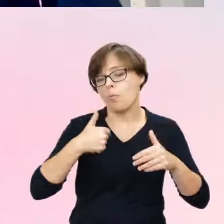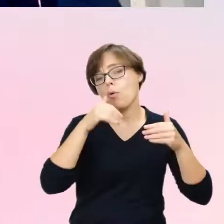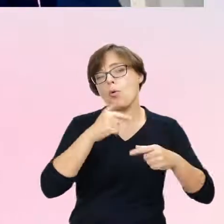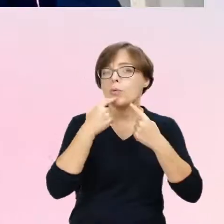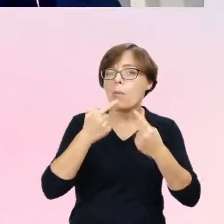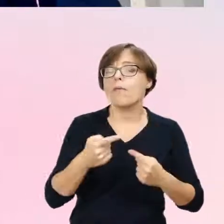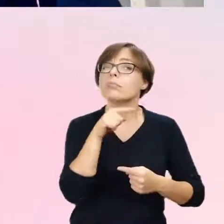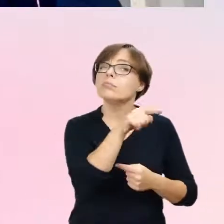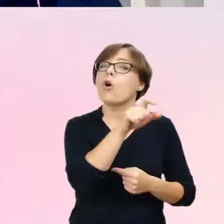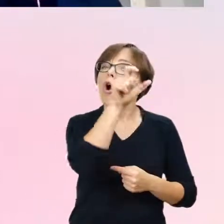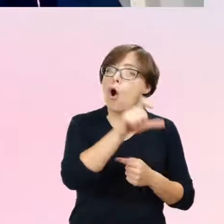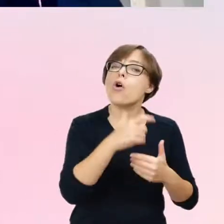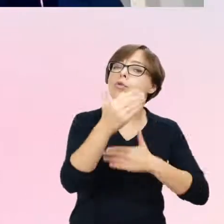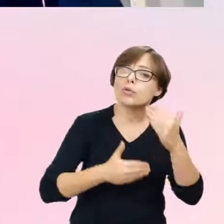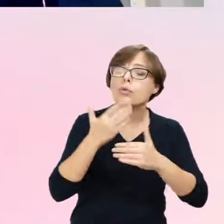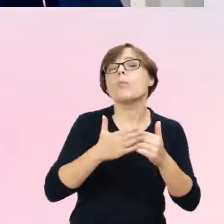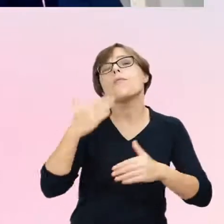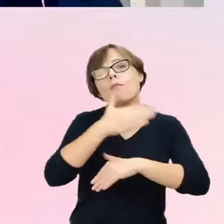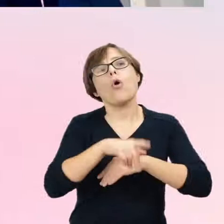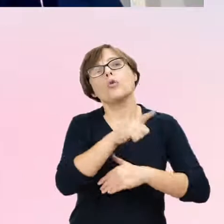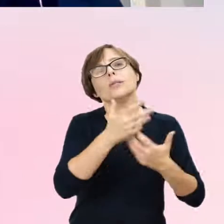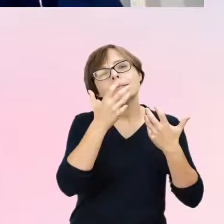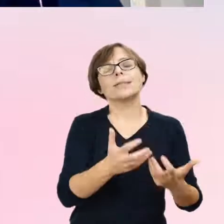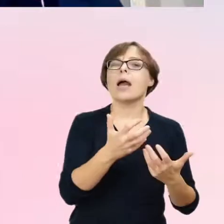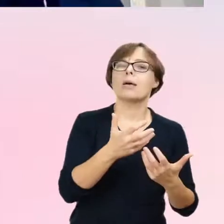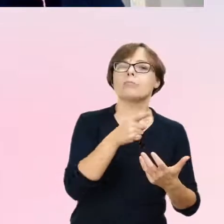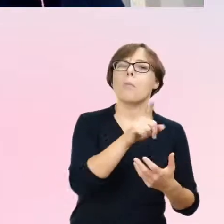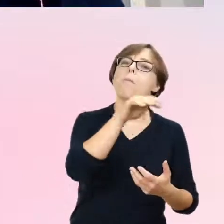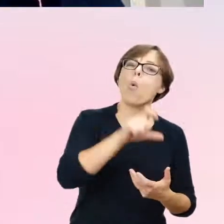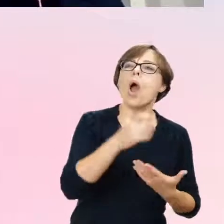ostatecznie będzie chciała prezentować swoją płeć swojemu własnemu otoczeniu.